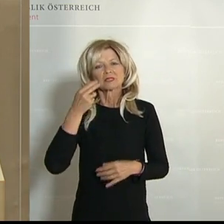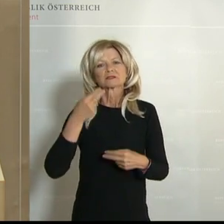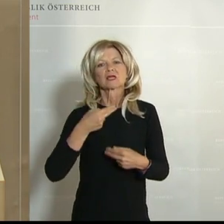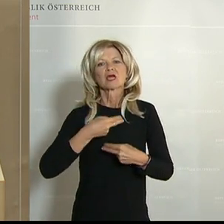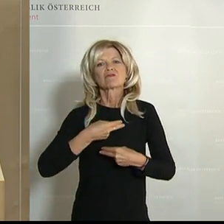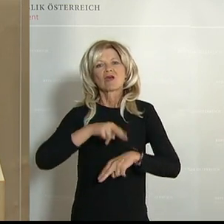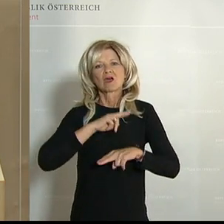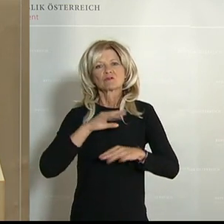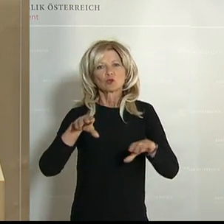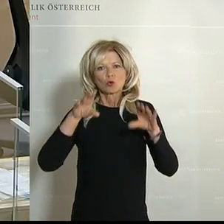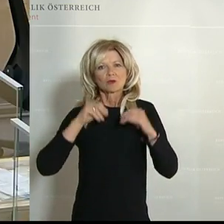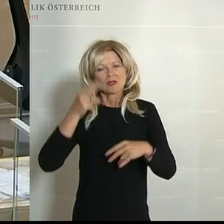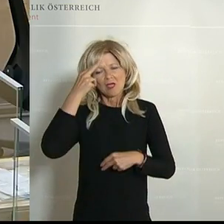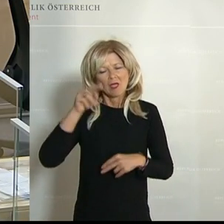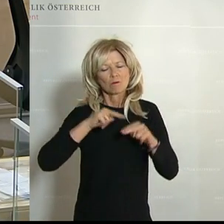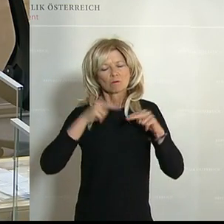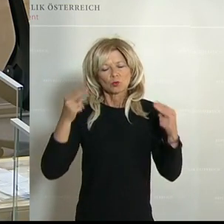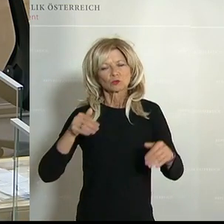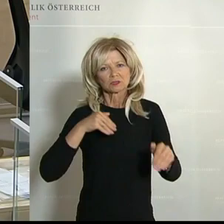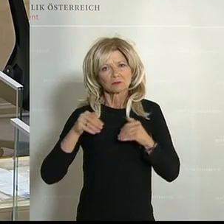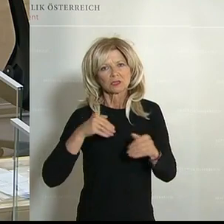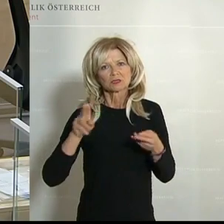Und da meine ich auch die restliche Bundesregierung. Vielen Dank.